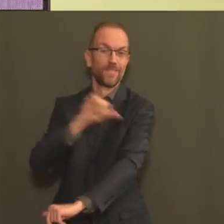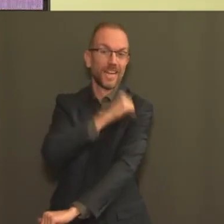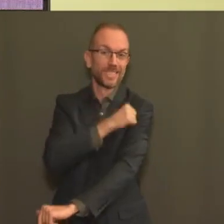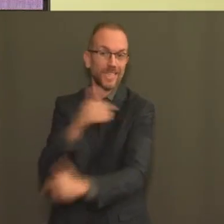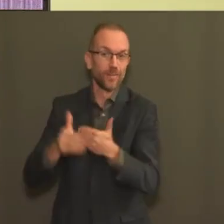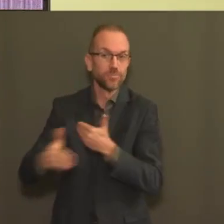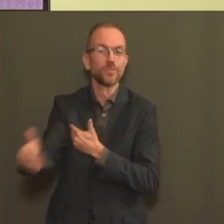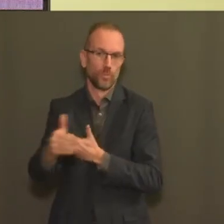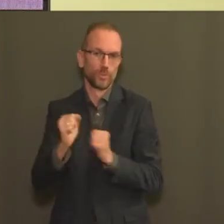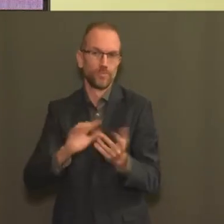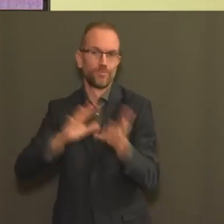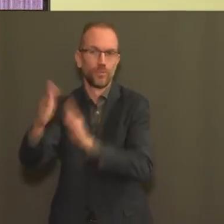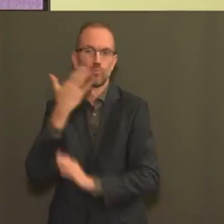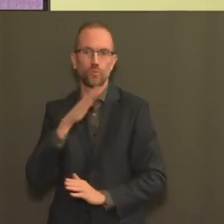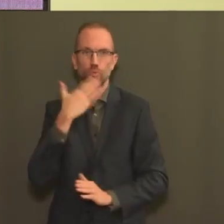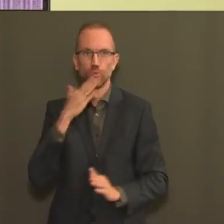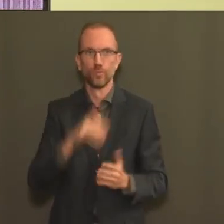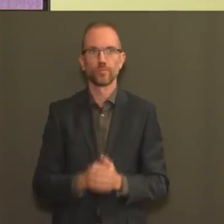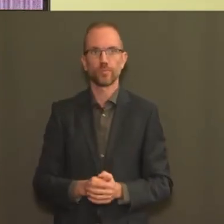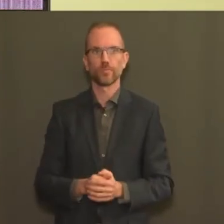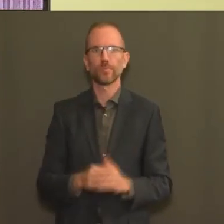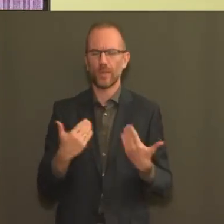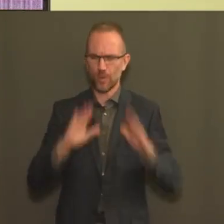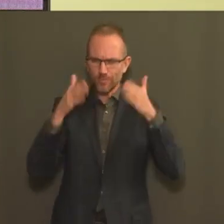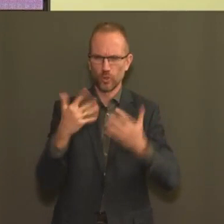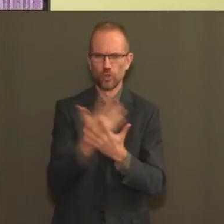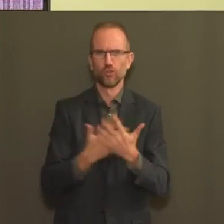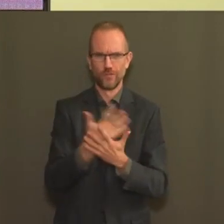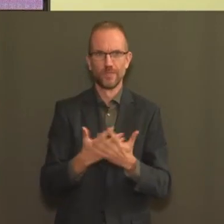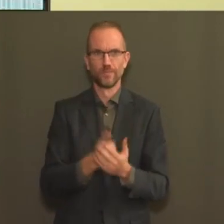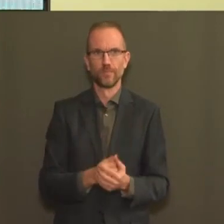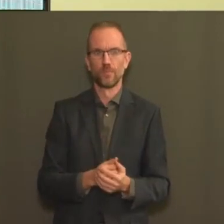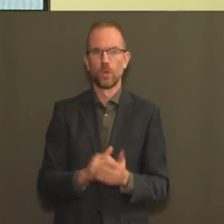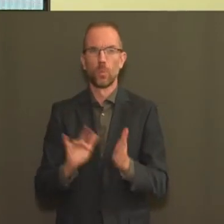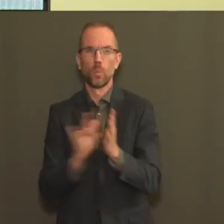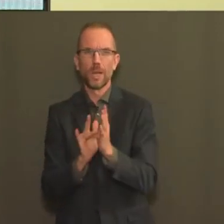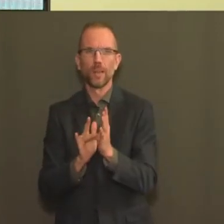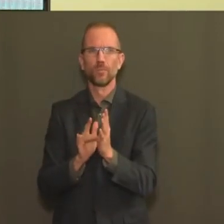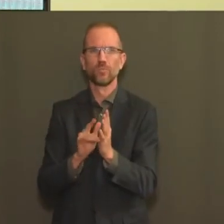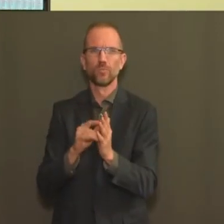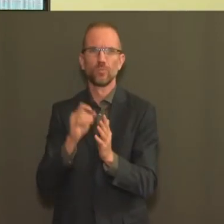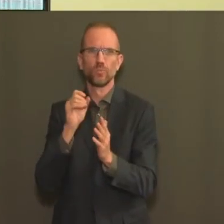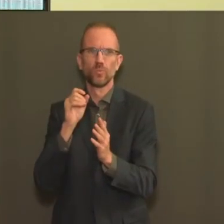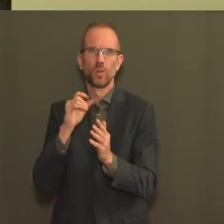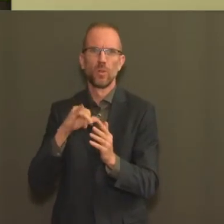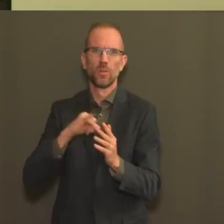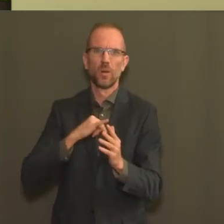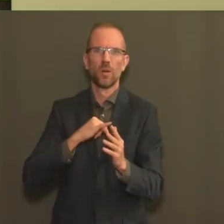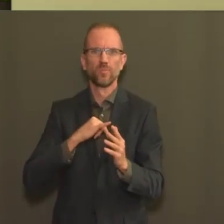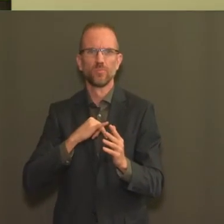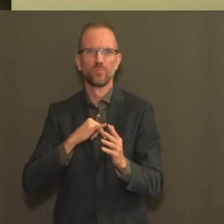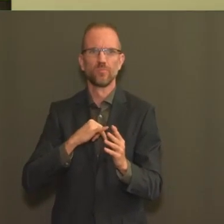Au niveau des chiffres, en moyenne, nous avons eu 12% de chiffres